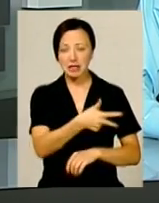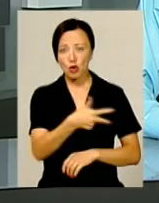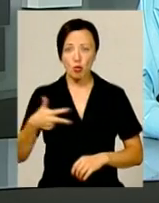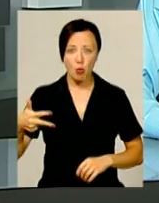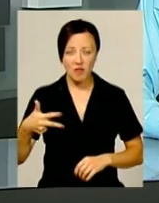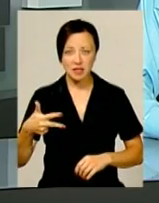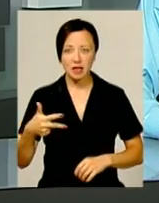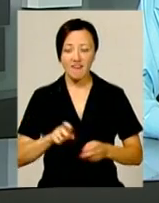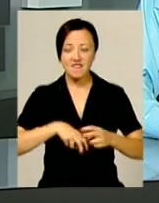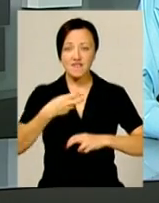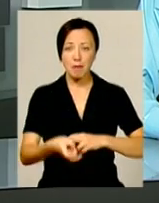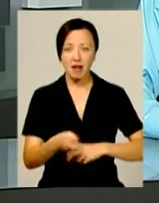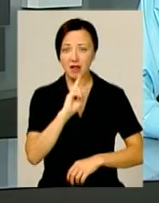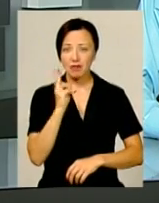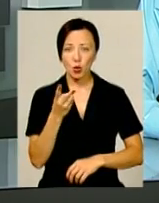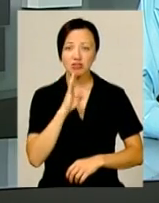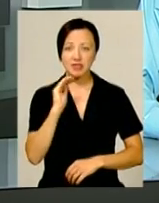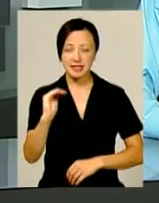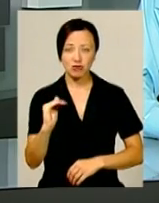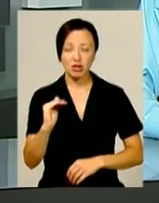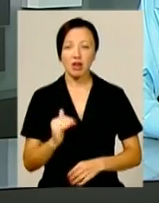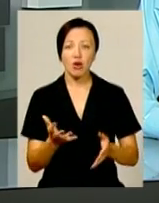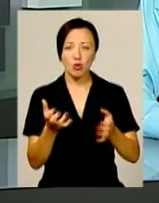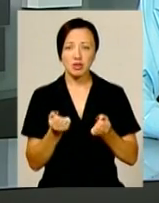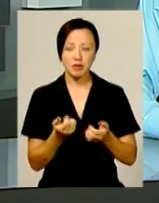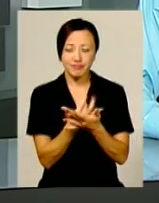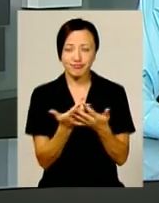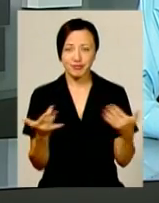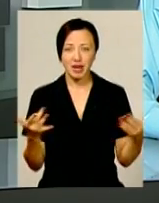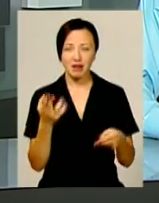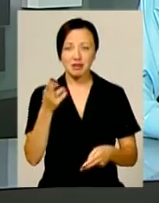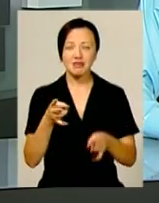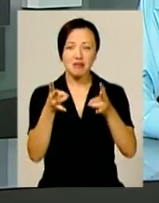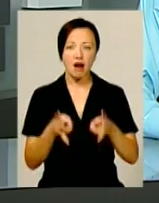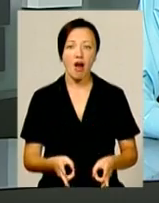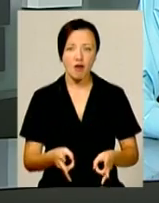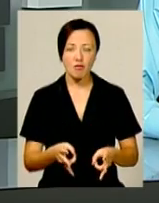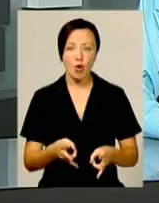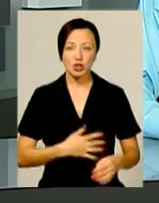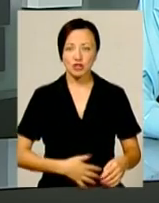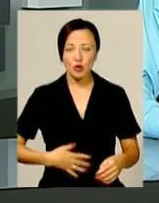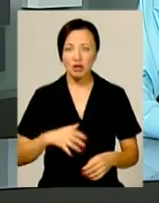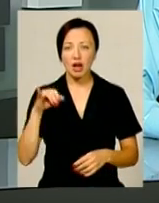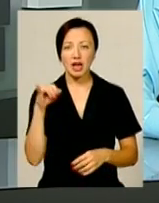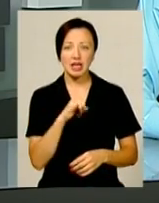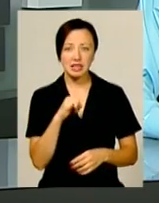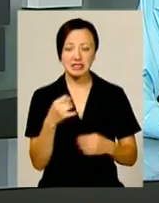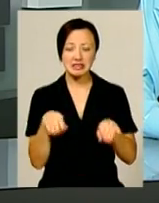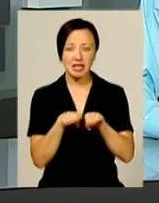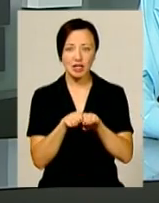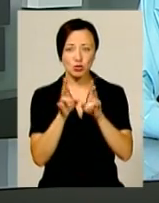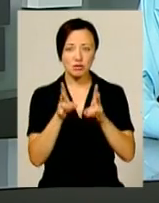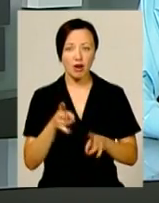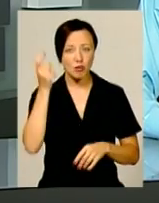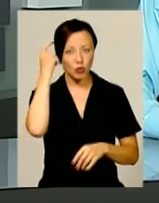поверсі, випала дворічна дівчинка. Дитина отримала політтравми, тупу травму органів черевної порожнини та закриту черепно